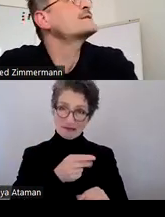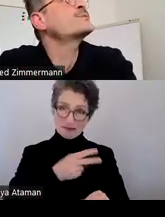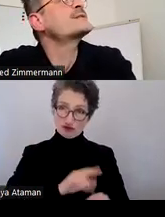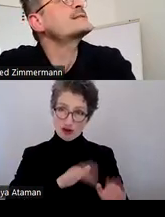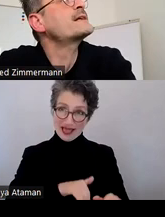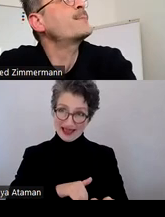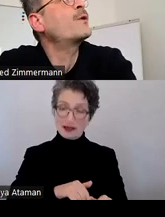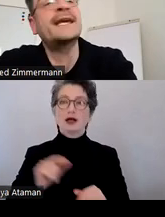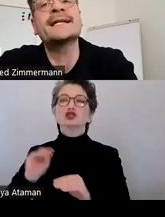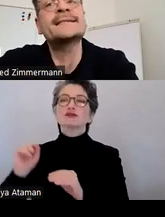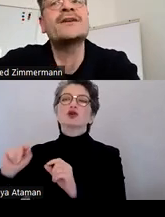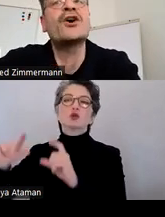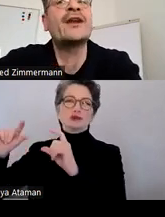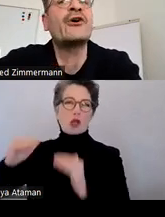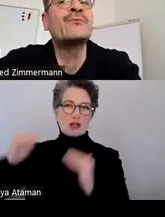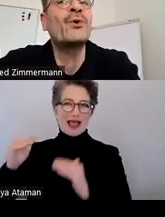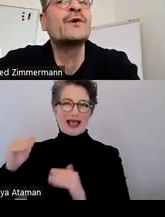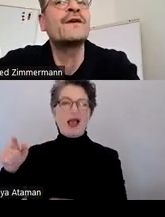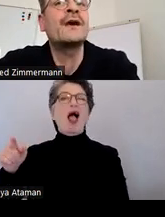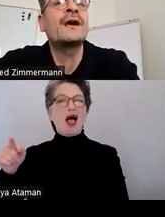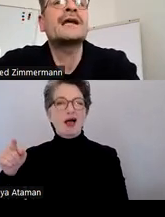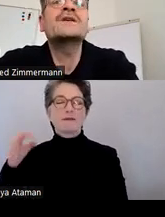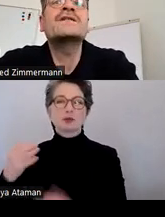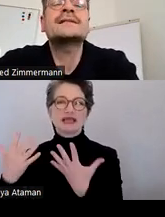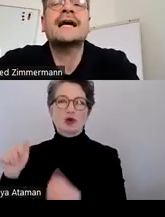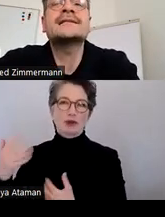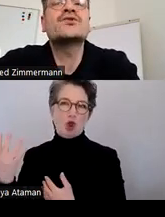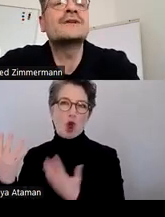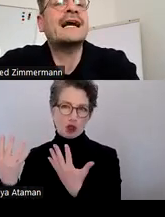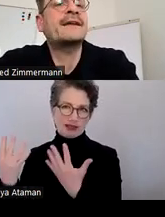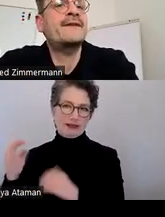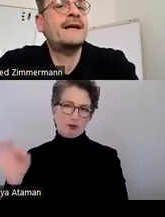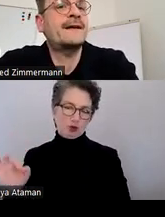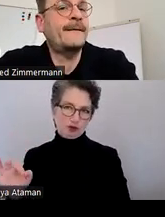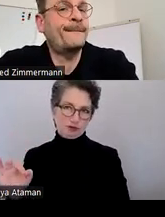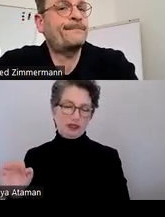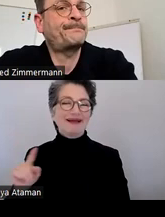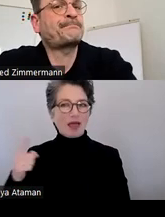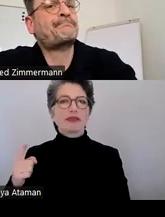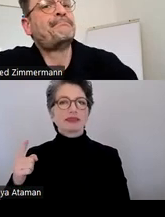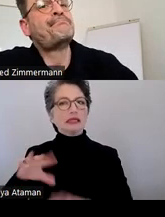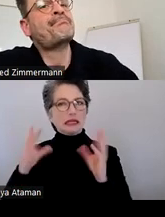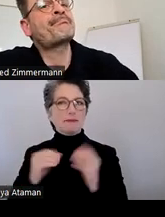geworden. Sie brauchen jetzt 10,9 Punkt, damit das Ganze gut erkannt werden kann.